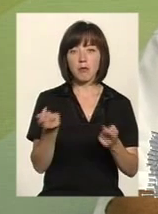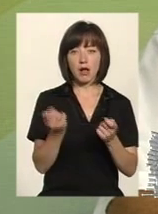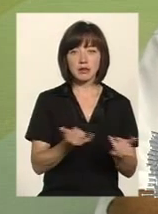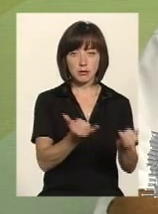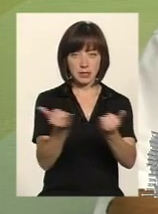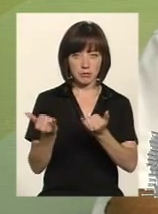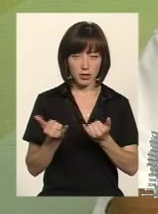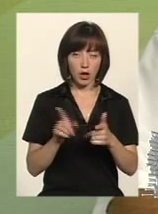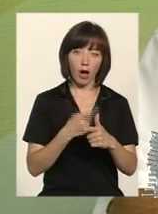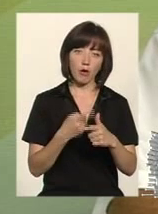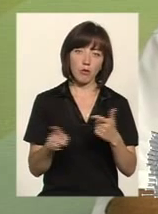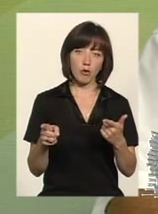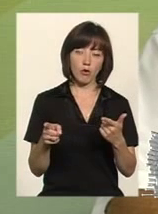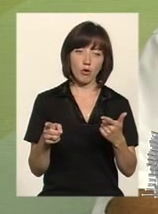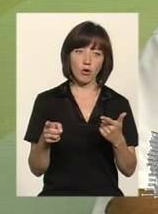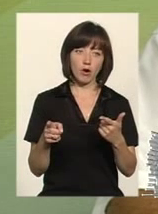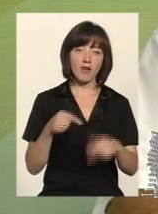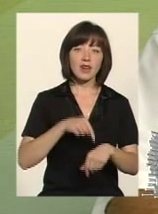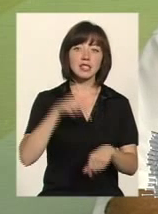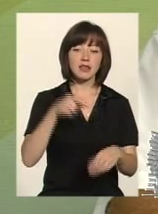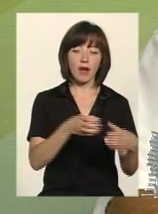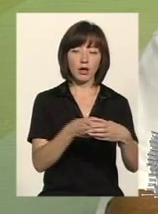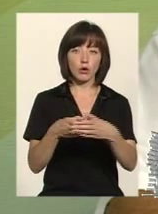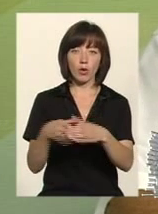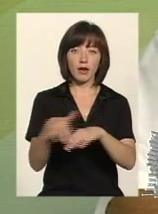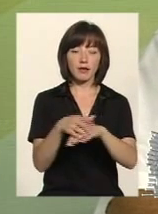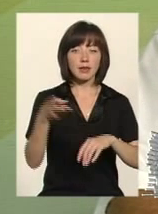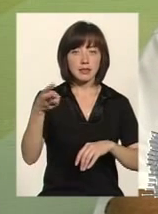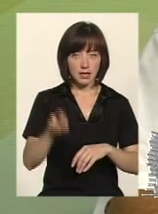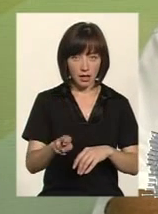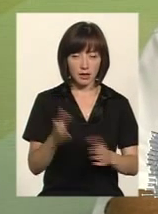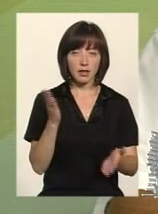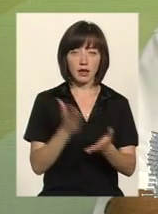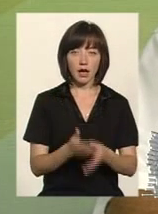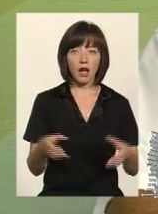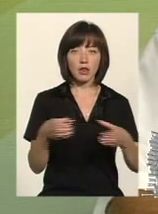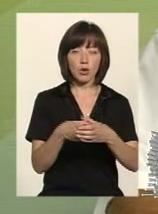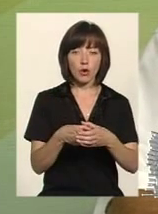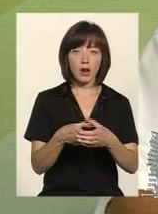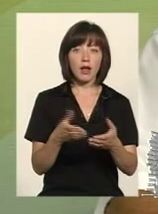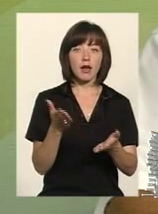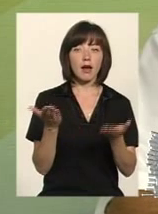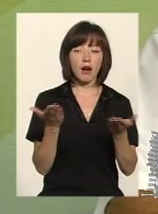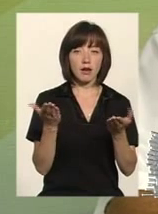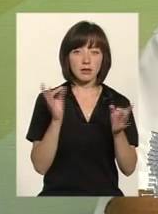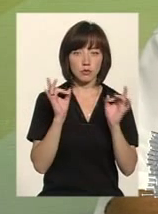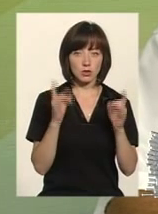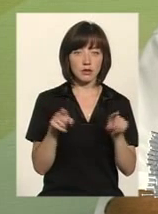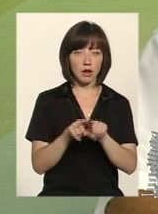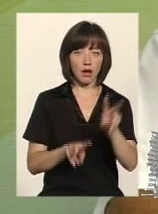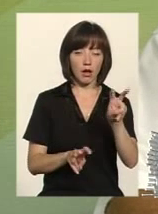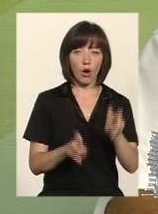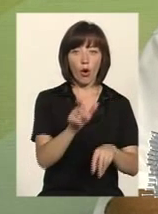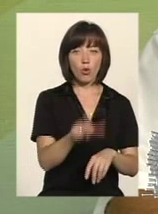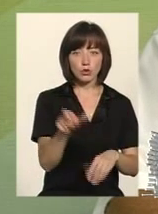забезпечені, або, як ми називаємо, розливі категорії населення, є категорія, яка звучить так –